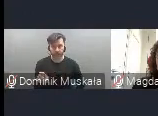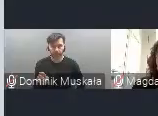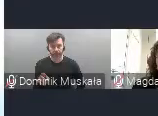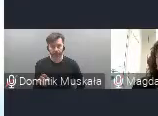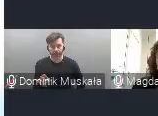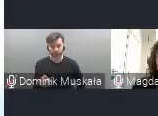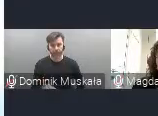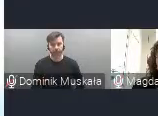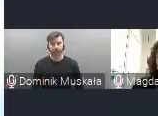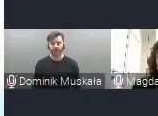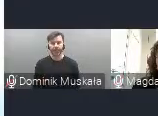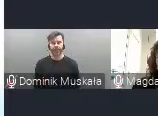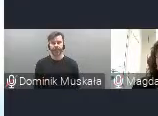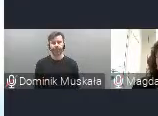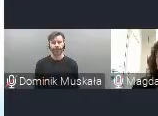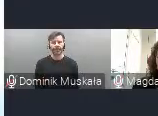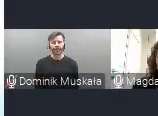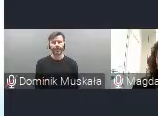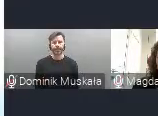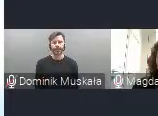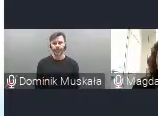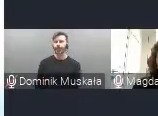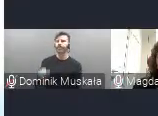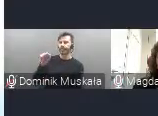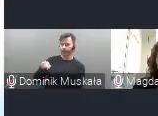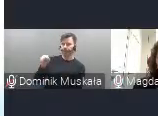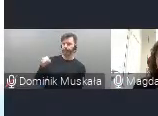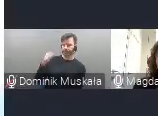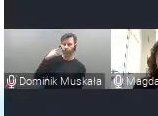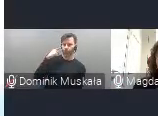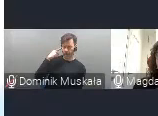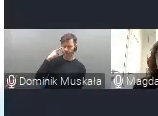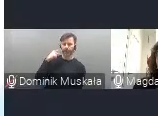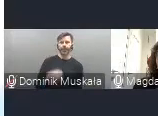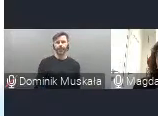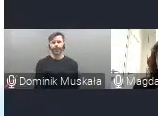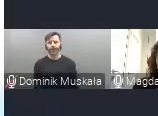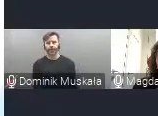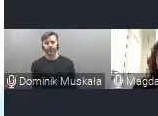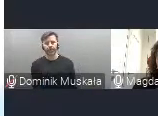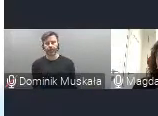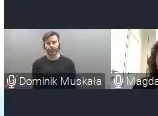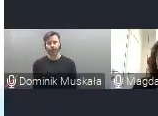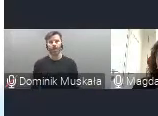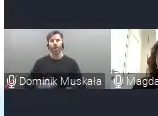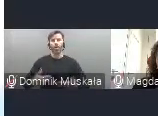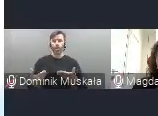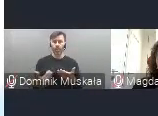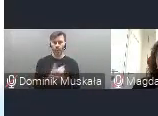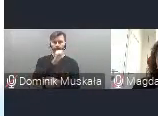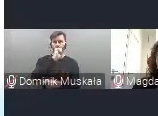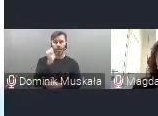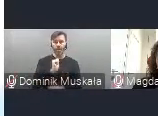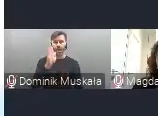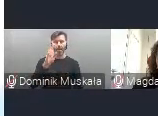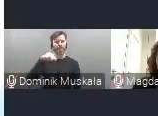I teraz tak, chyba ja coś tu nie Słychać, tak, słychać. Tak, Czyli tak, nowy Europejski Bauhaus jest